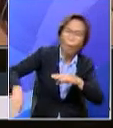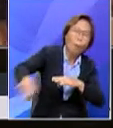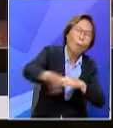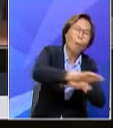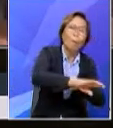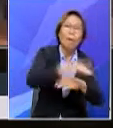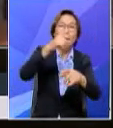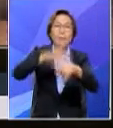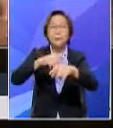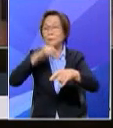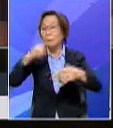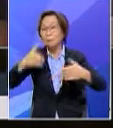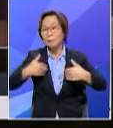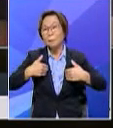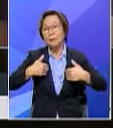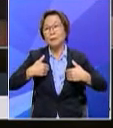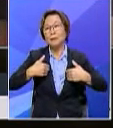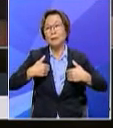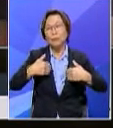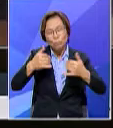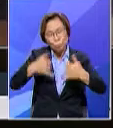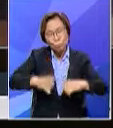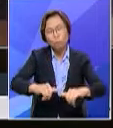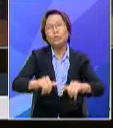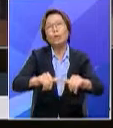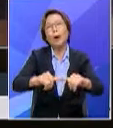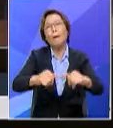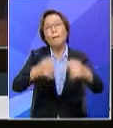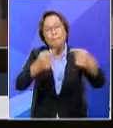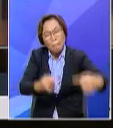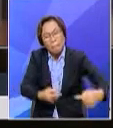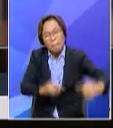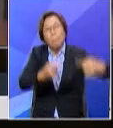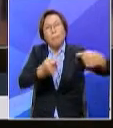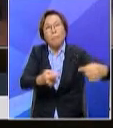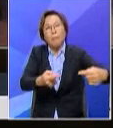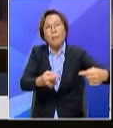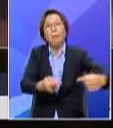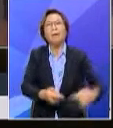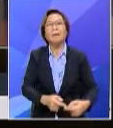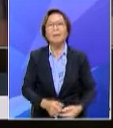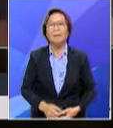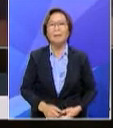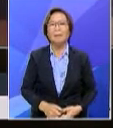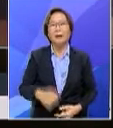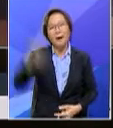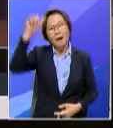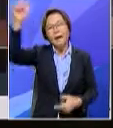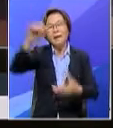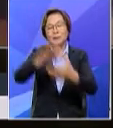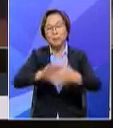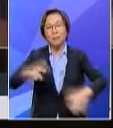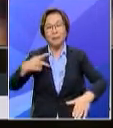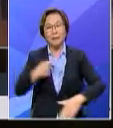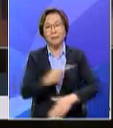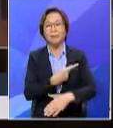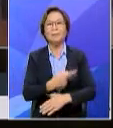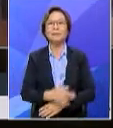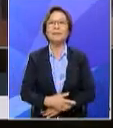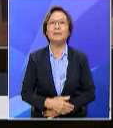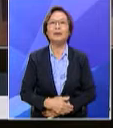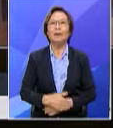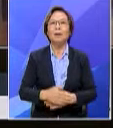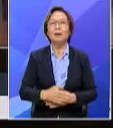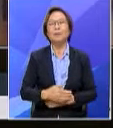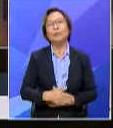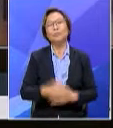ramai kalau kita tak ada teruskan perjuangan dan sebagainya tapi Alhamdulillah Allah selamatkan kita lagi balik Alhamdulillah untuk meneruskan